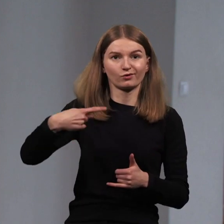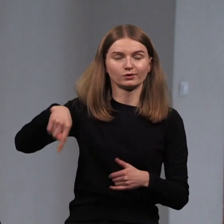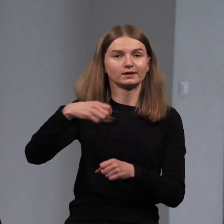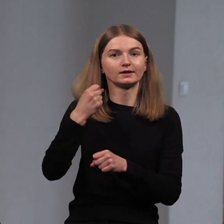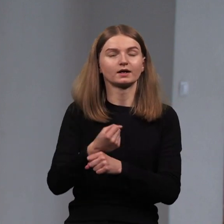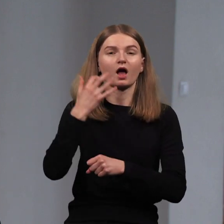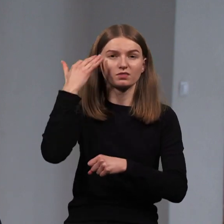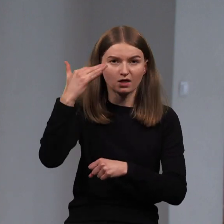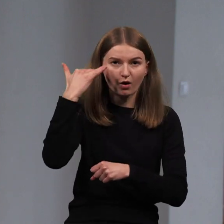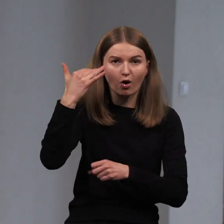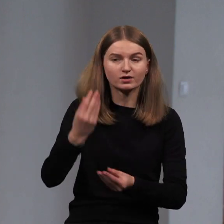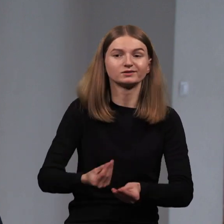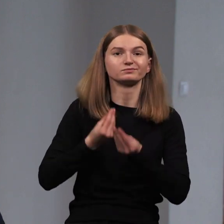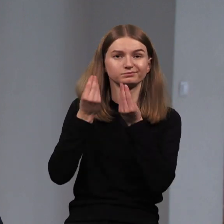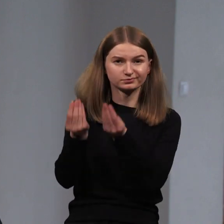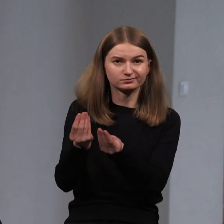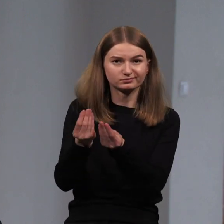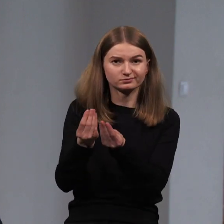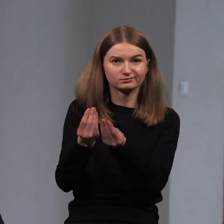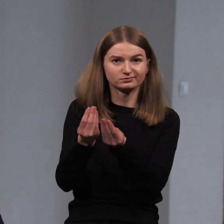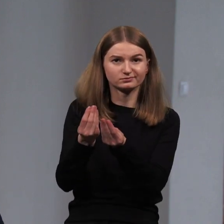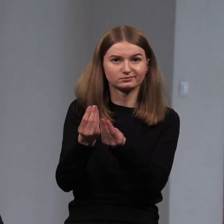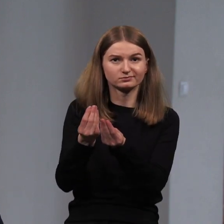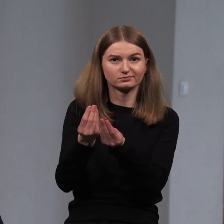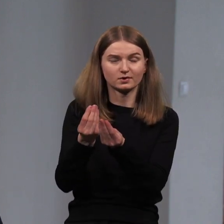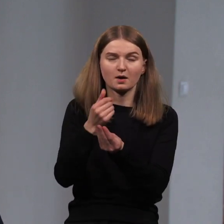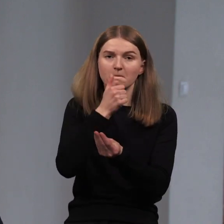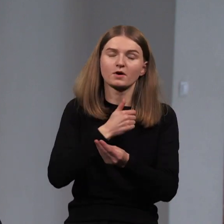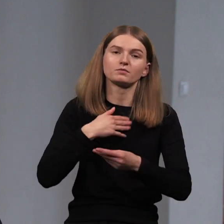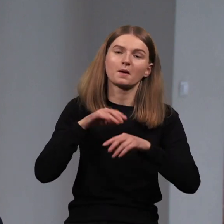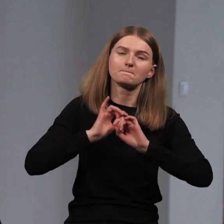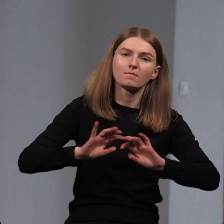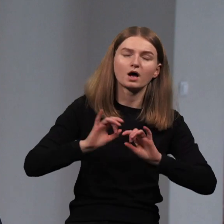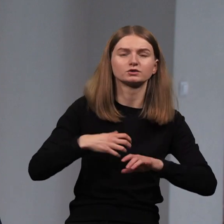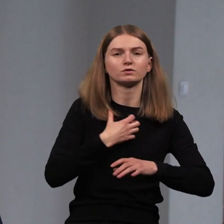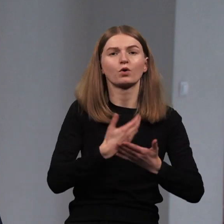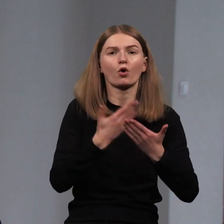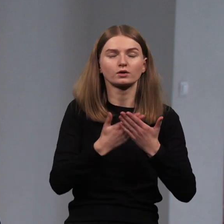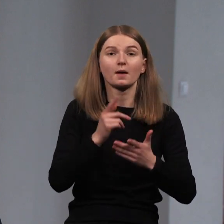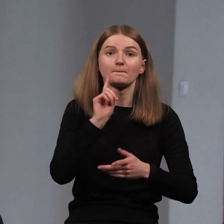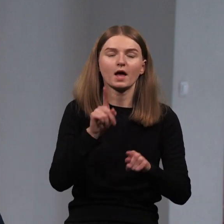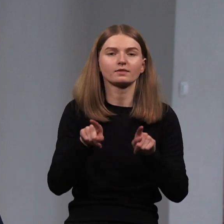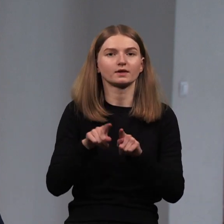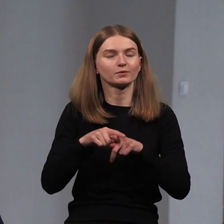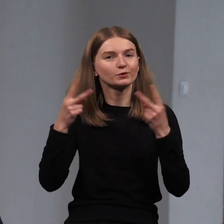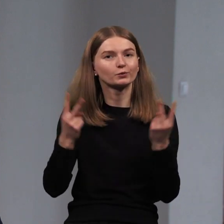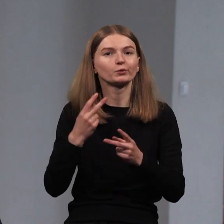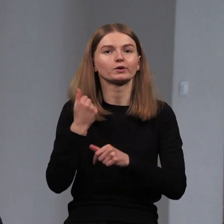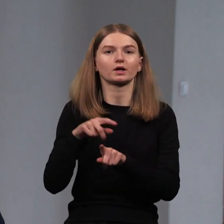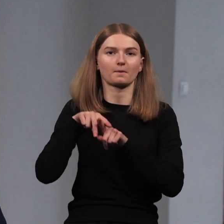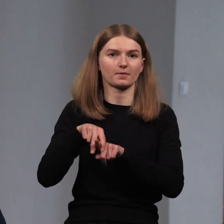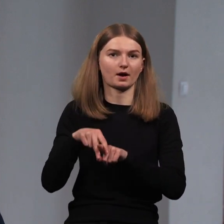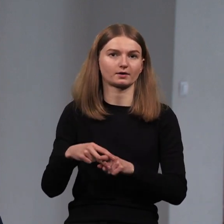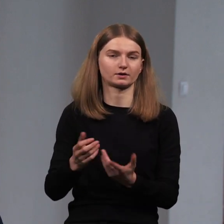užsiemimų, kai mes kalbame ar pasakojame jiems apie tai, kuo yra svarbus įsitraukimas, bet ir praktikos. Tai yra, kad